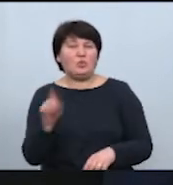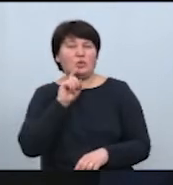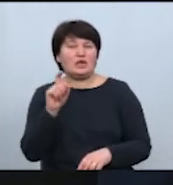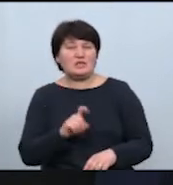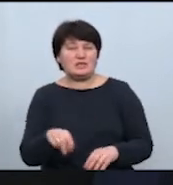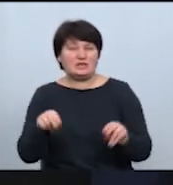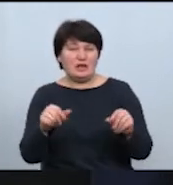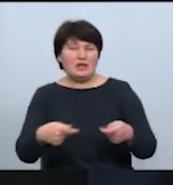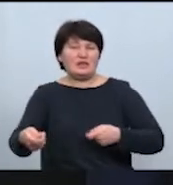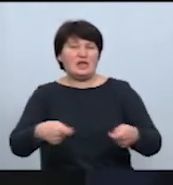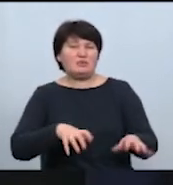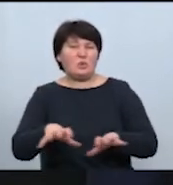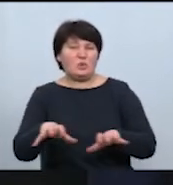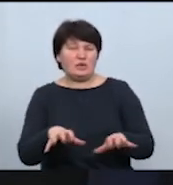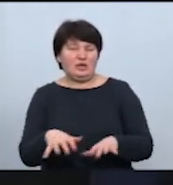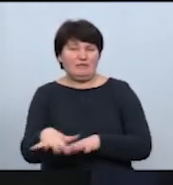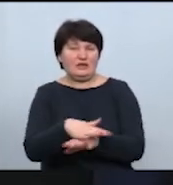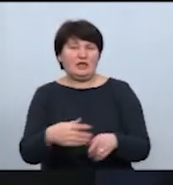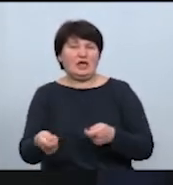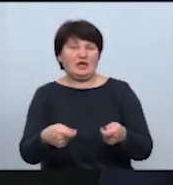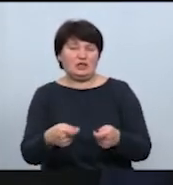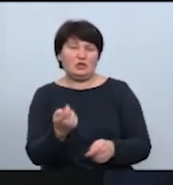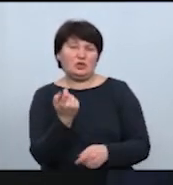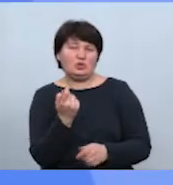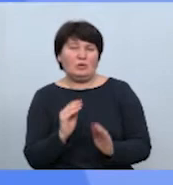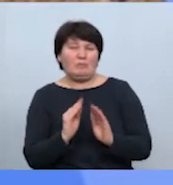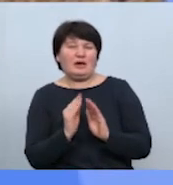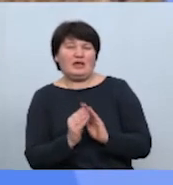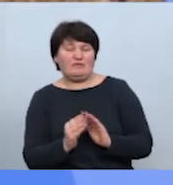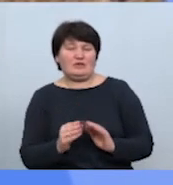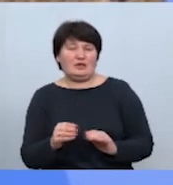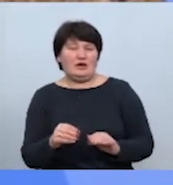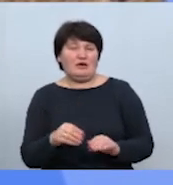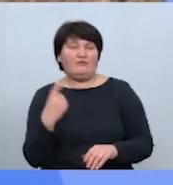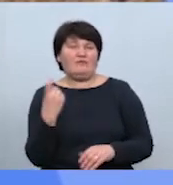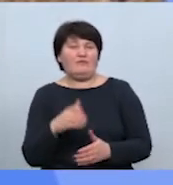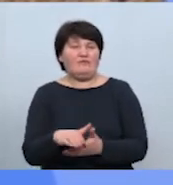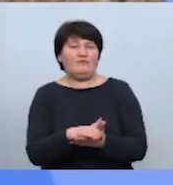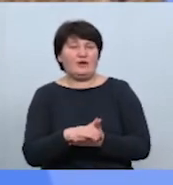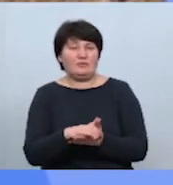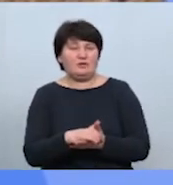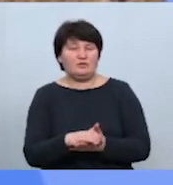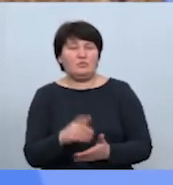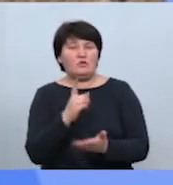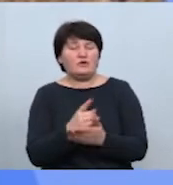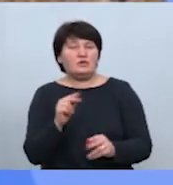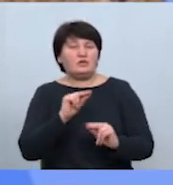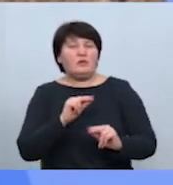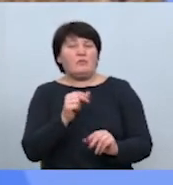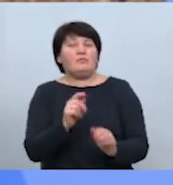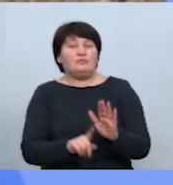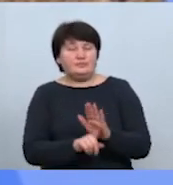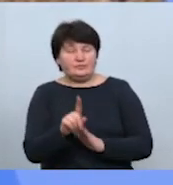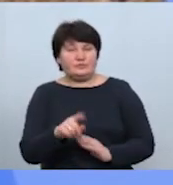спекулятивний ринок і трохи прикрився фермерами. За законом, ринок землі має запрацювати 1 липня 2021